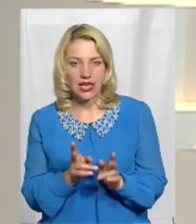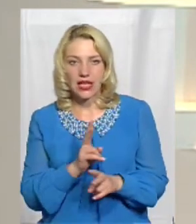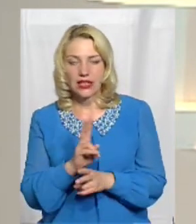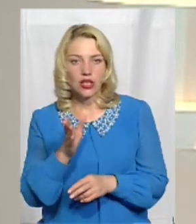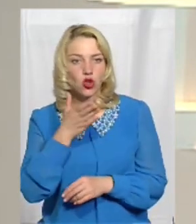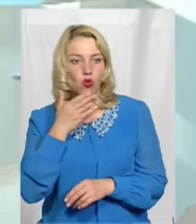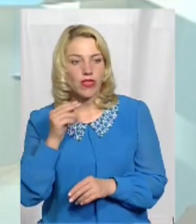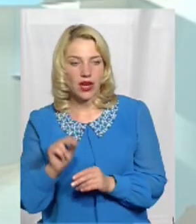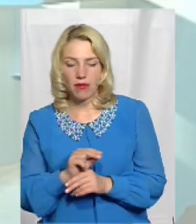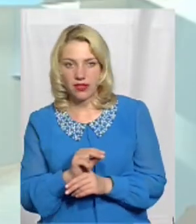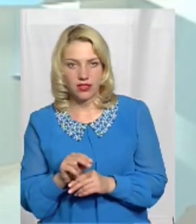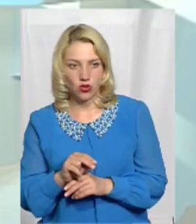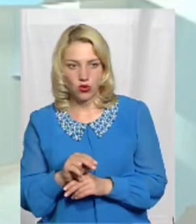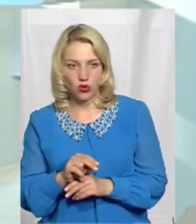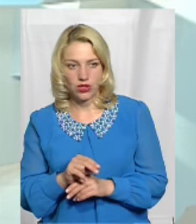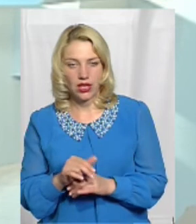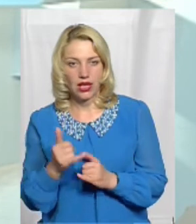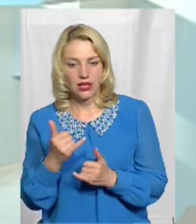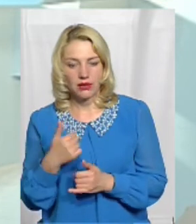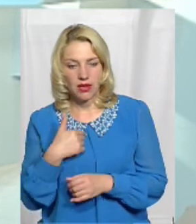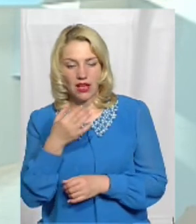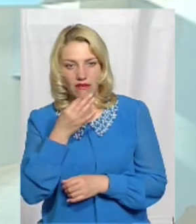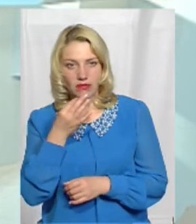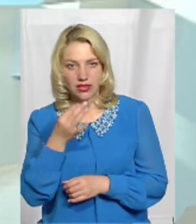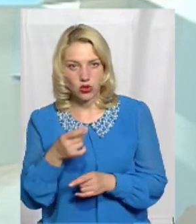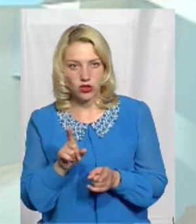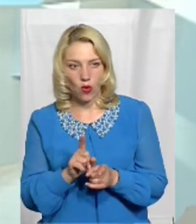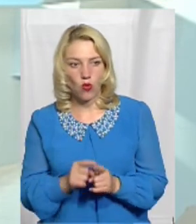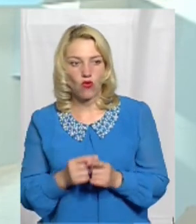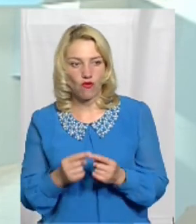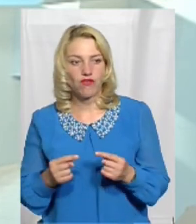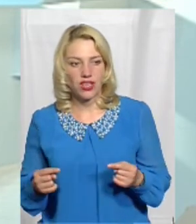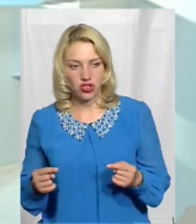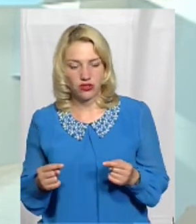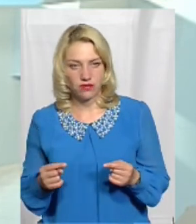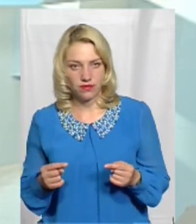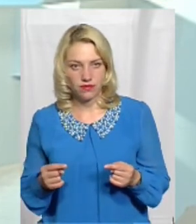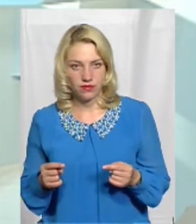не ремонтирує Тепє я вам скажу ще таку вещь